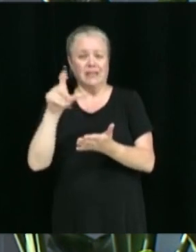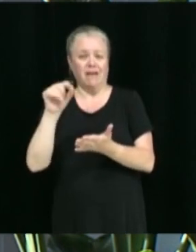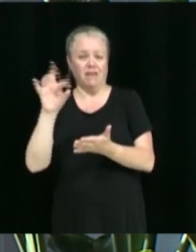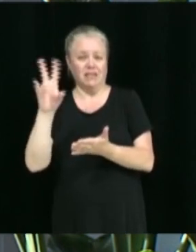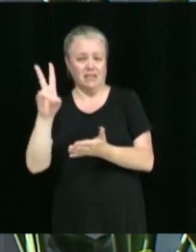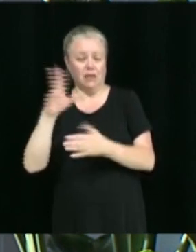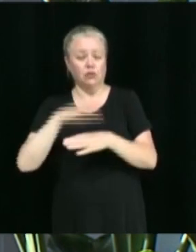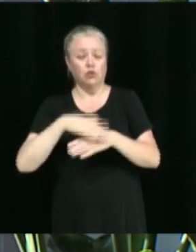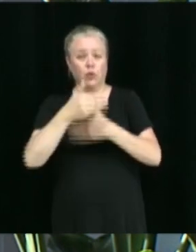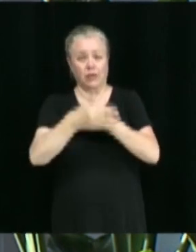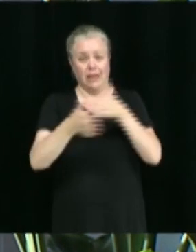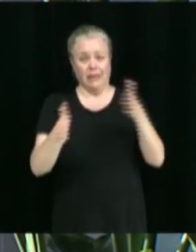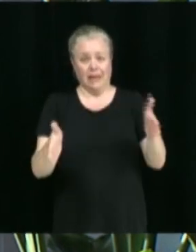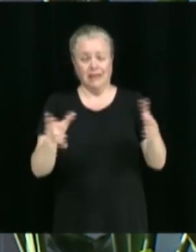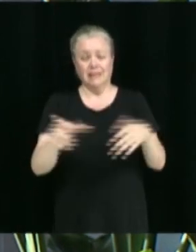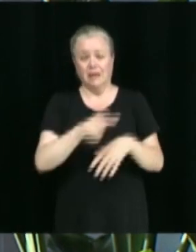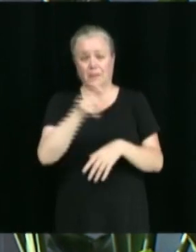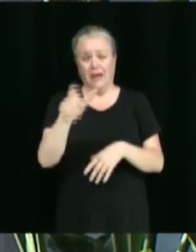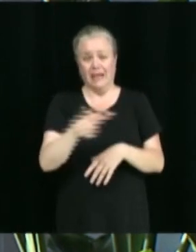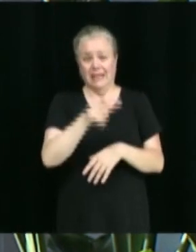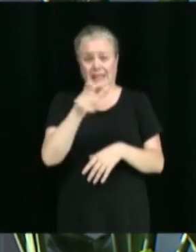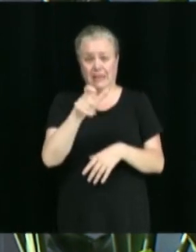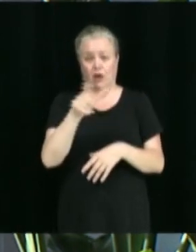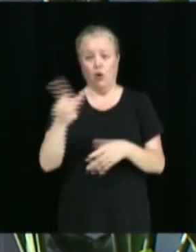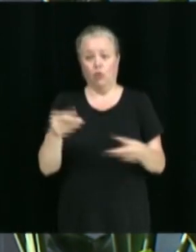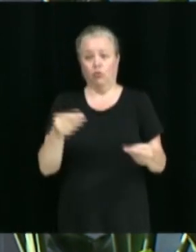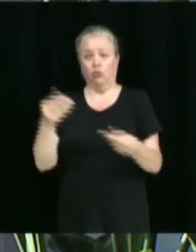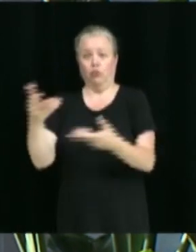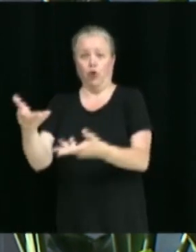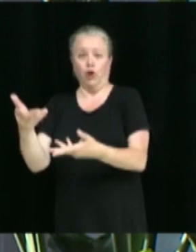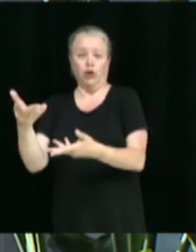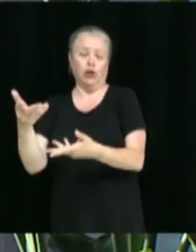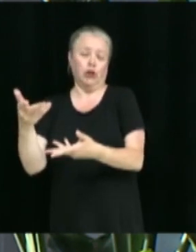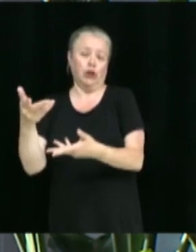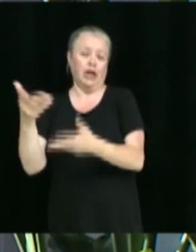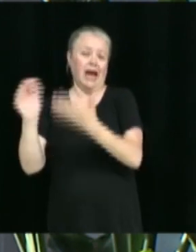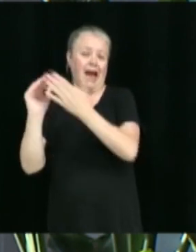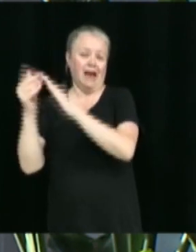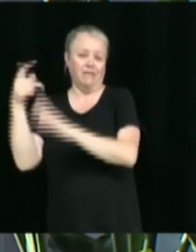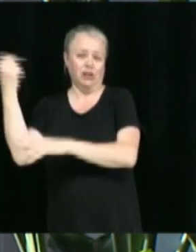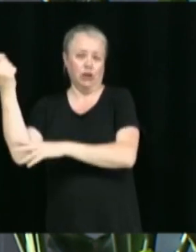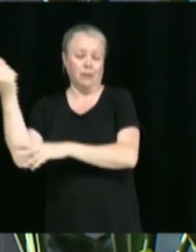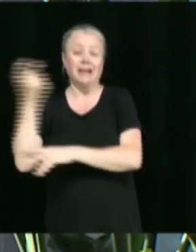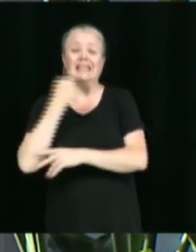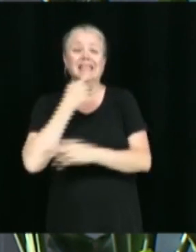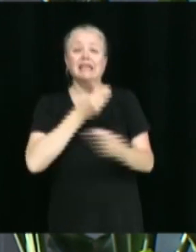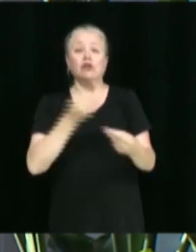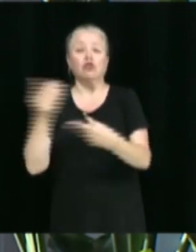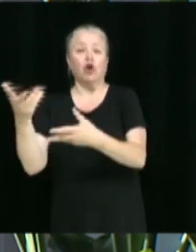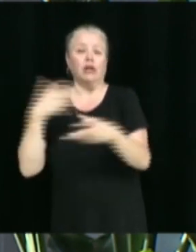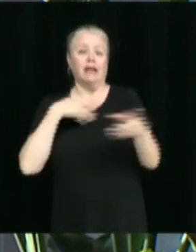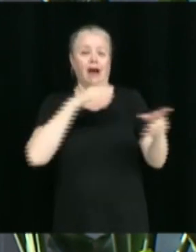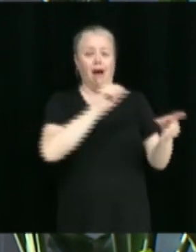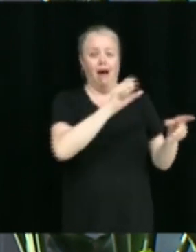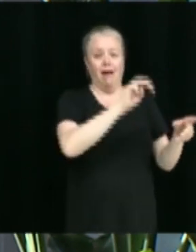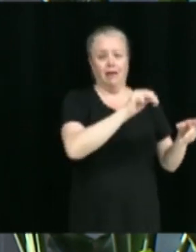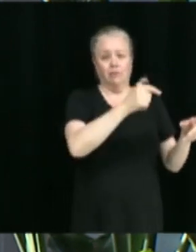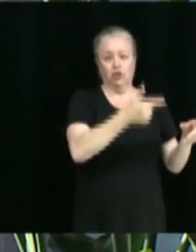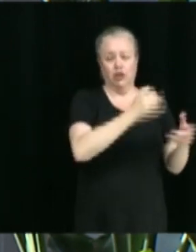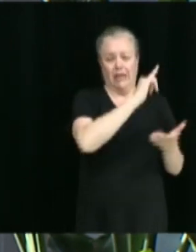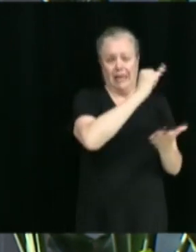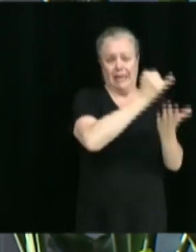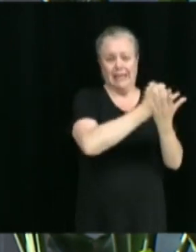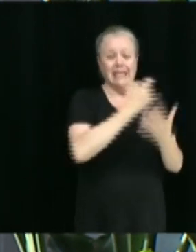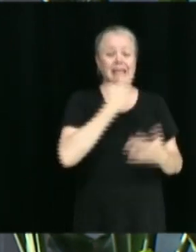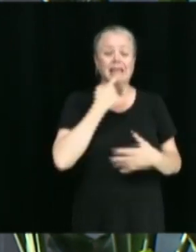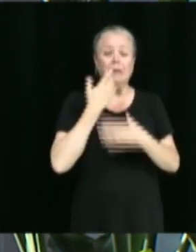consenti par AMG Immobilier Inc. en faveur de la Ville de Victoriaville aux conditions énoncées à l'acte préparé par Maître Noémie de